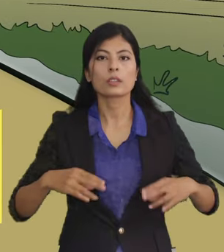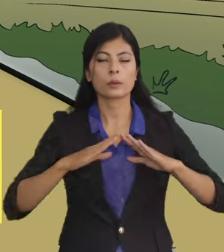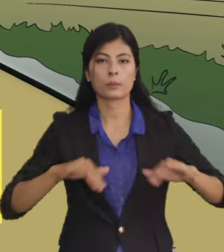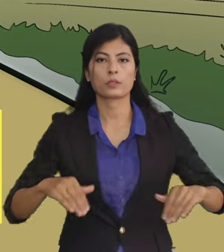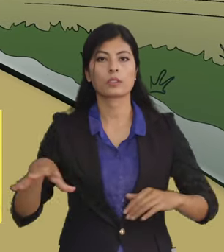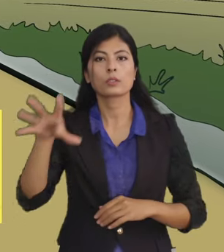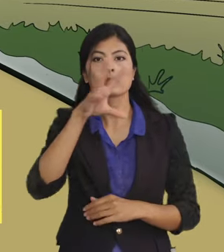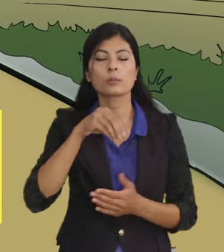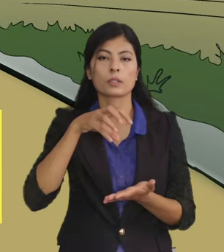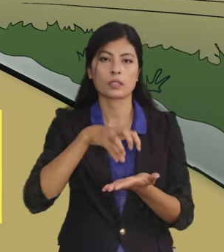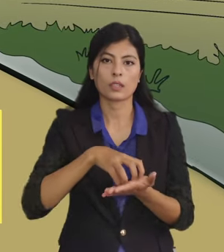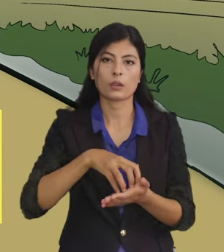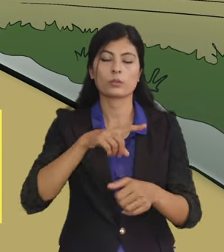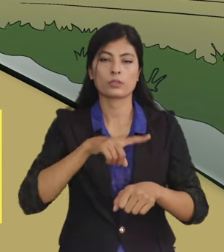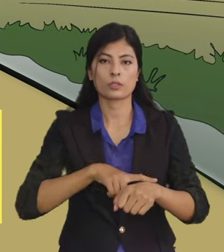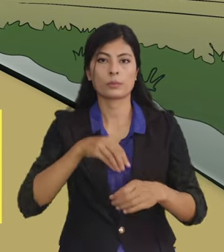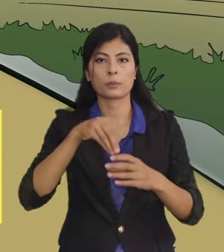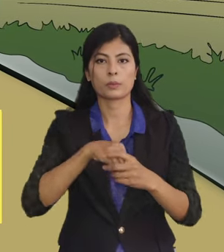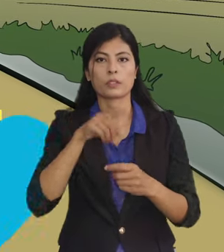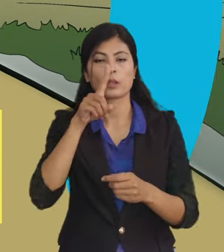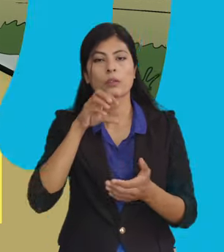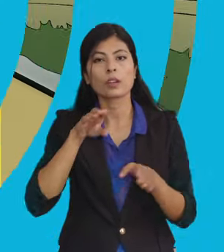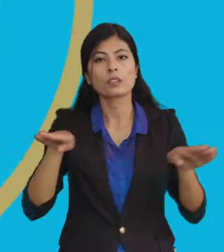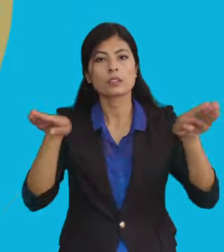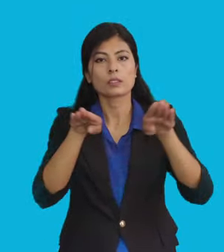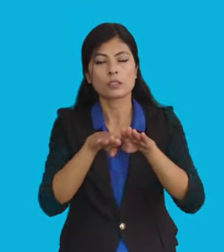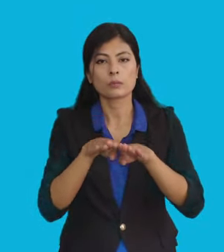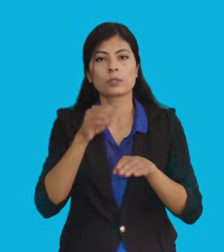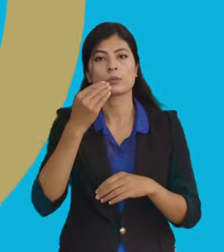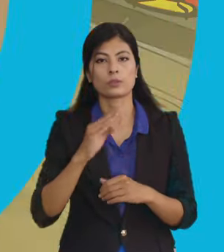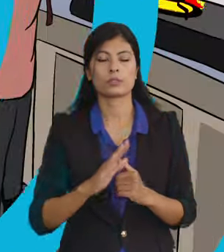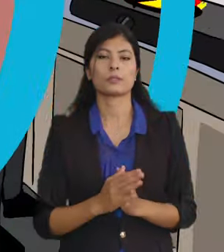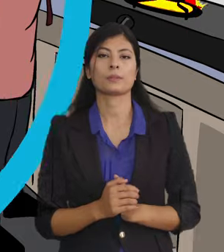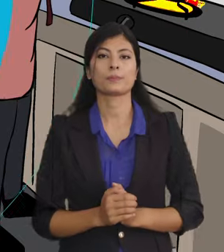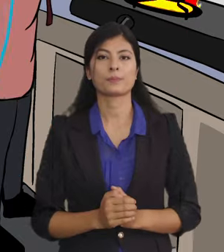सबै ठाउं र समयमा एकै समान रहेको हुँँछ।